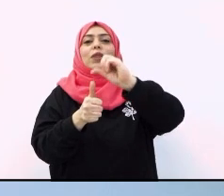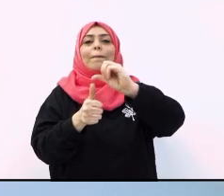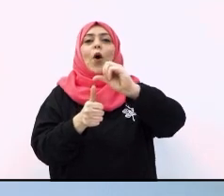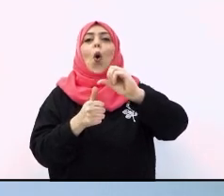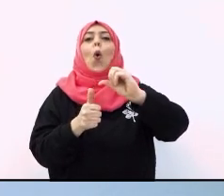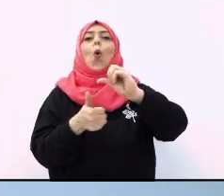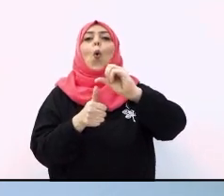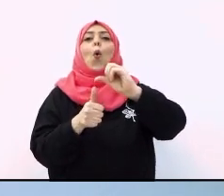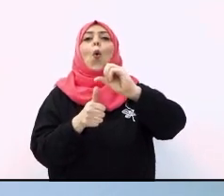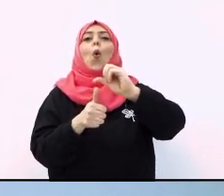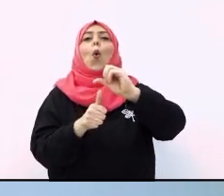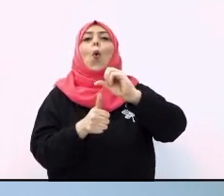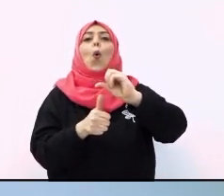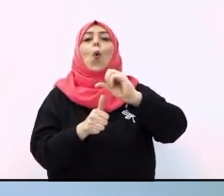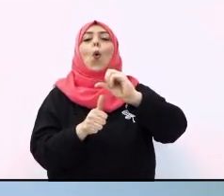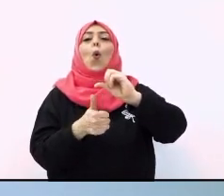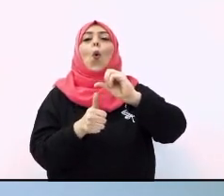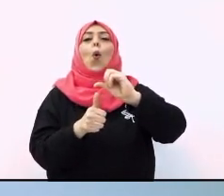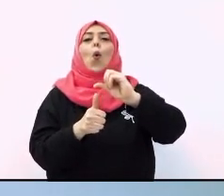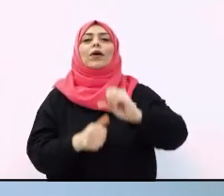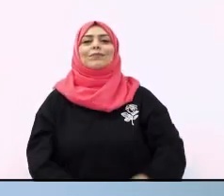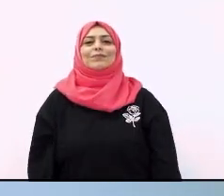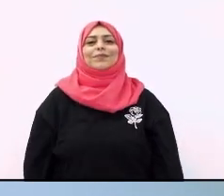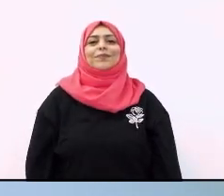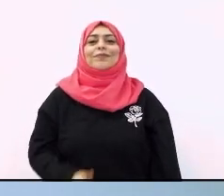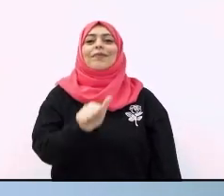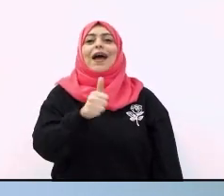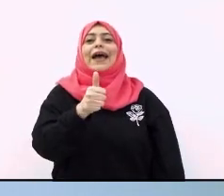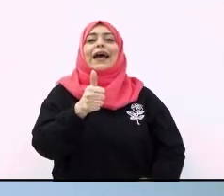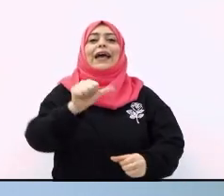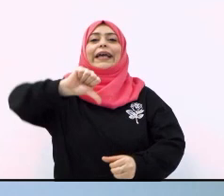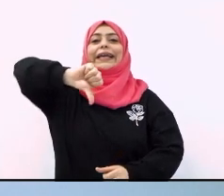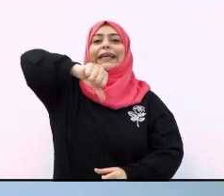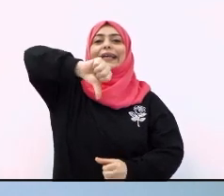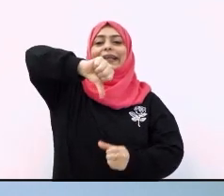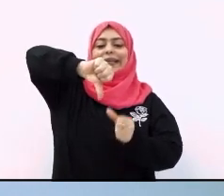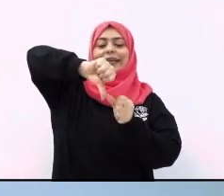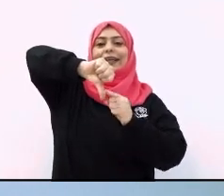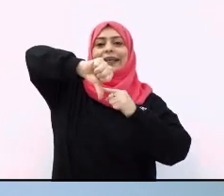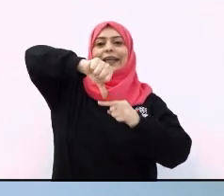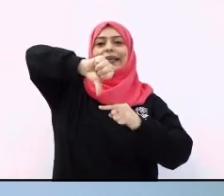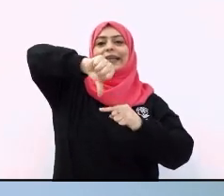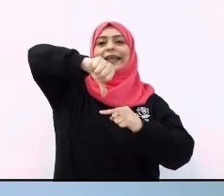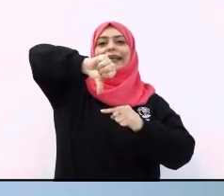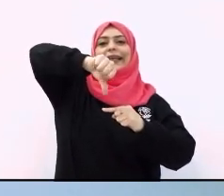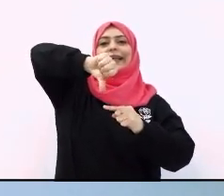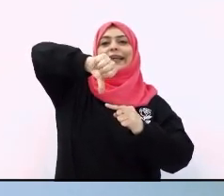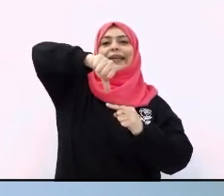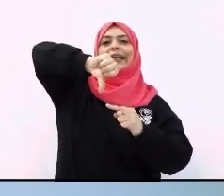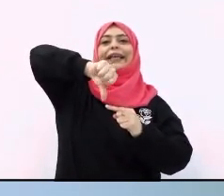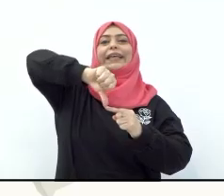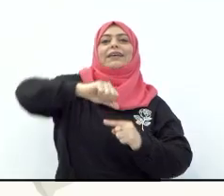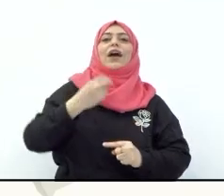أو الهمزة مع الكسرة تنطق إ إ